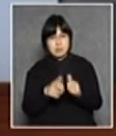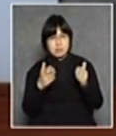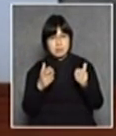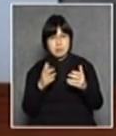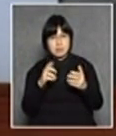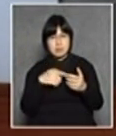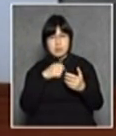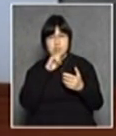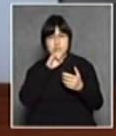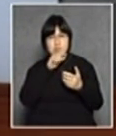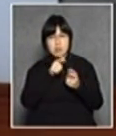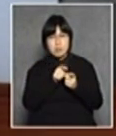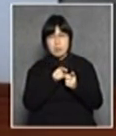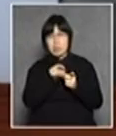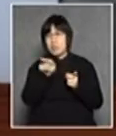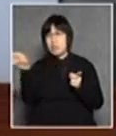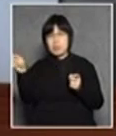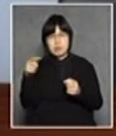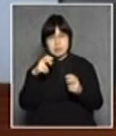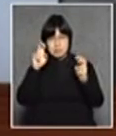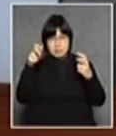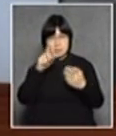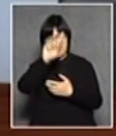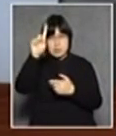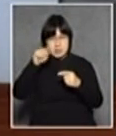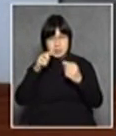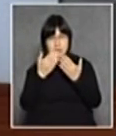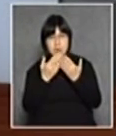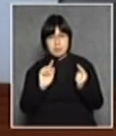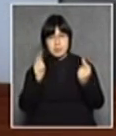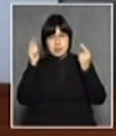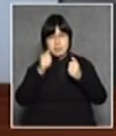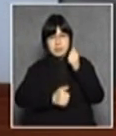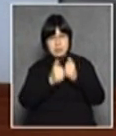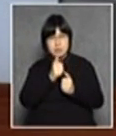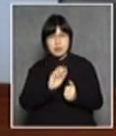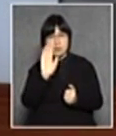角越遠了這個題目其實在任何大學的辯論比賽都可以被辯論